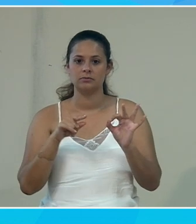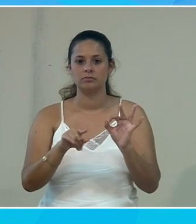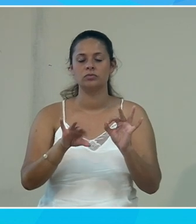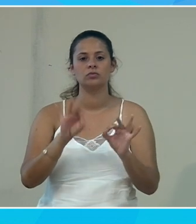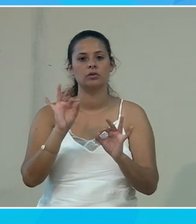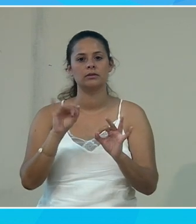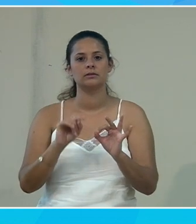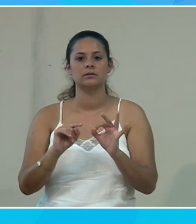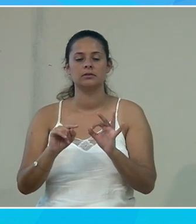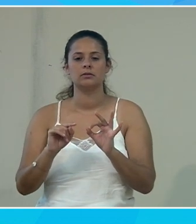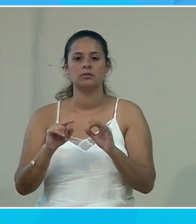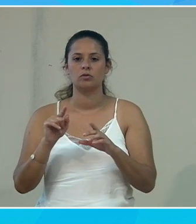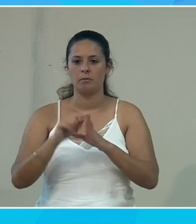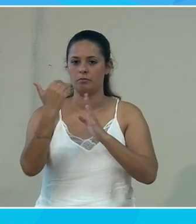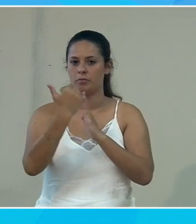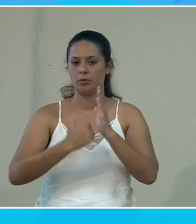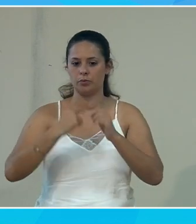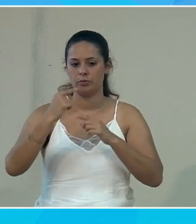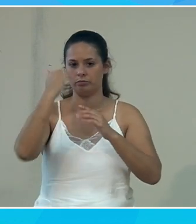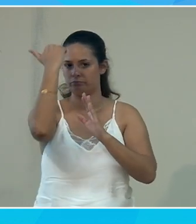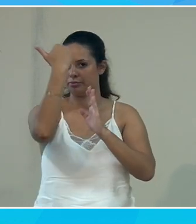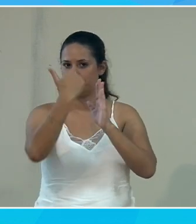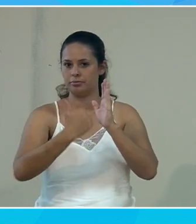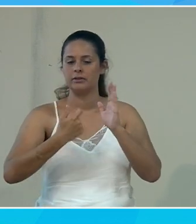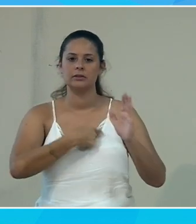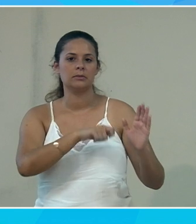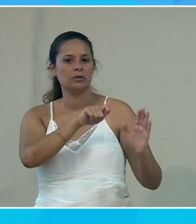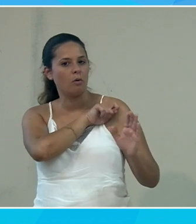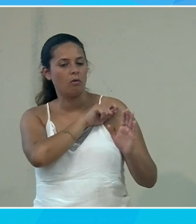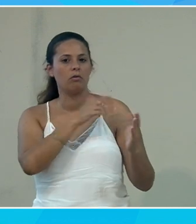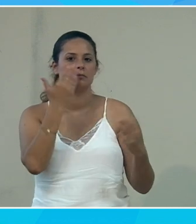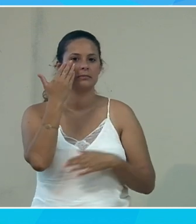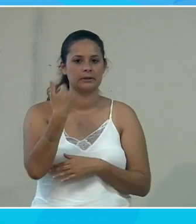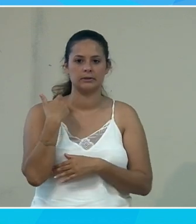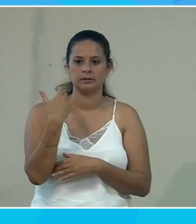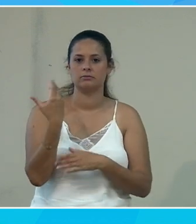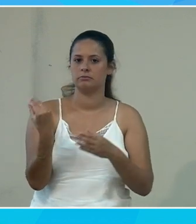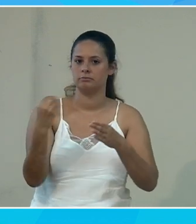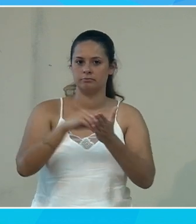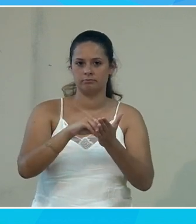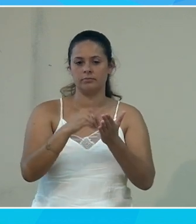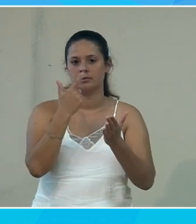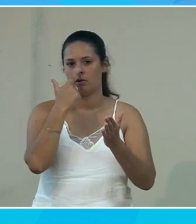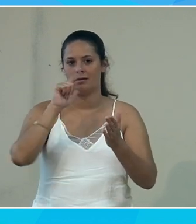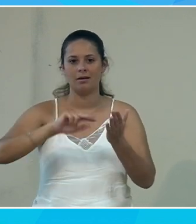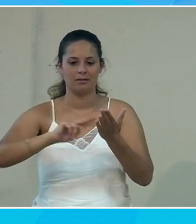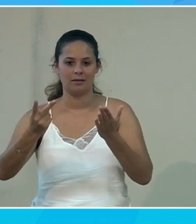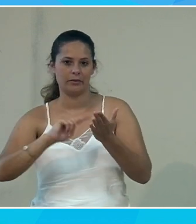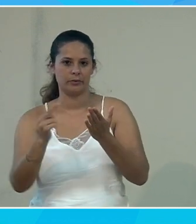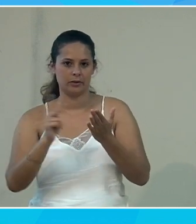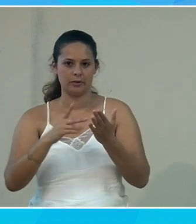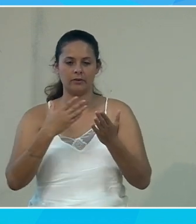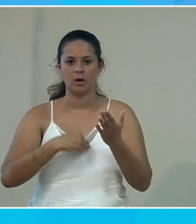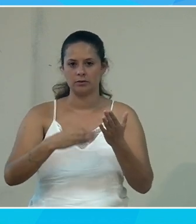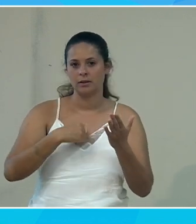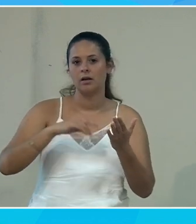aller choisir dans un menu déroulant de l'espagnol. Je vais faire insérer. Donc là, j'ai traduit ma phrase